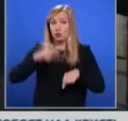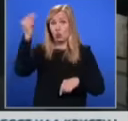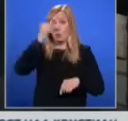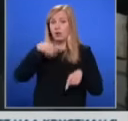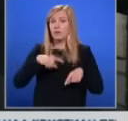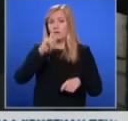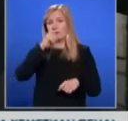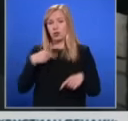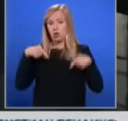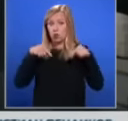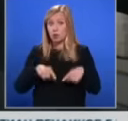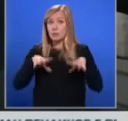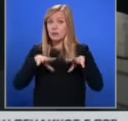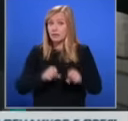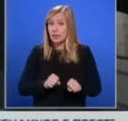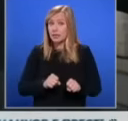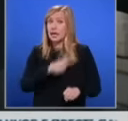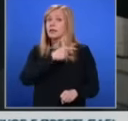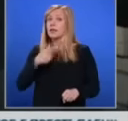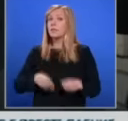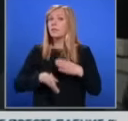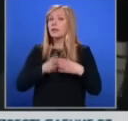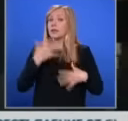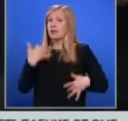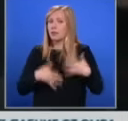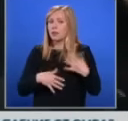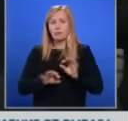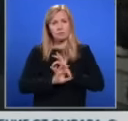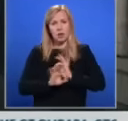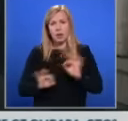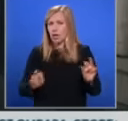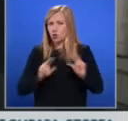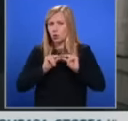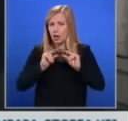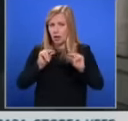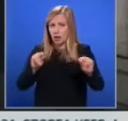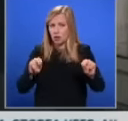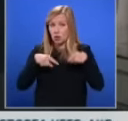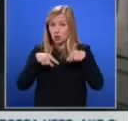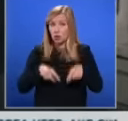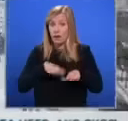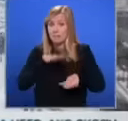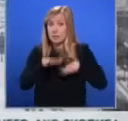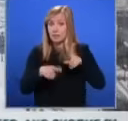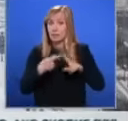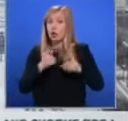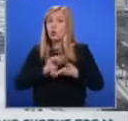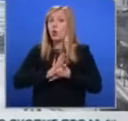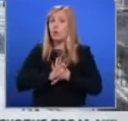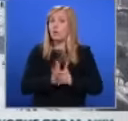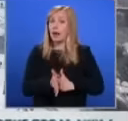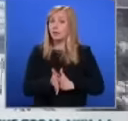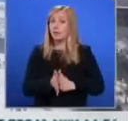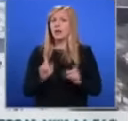този път властите на Р.С. Македония и ясно да заявят, че това е престъпление от омраза.